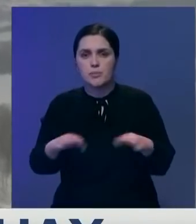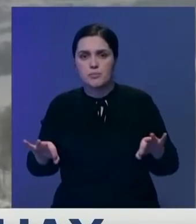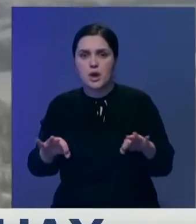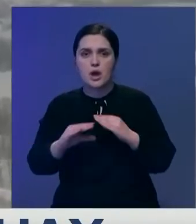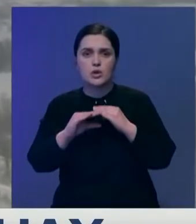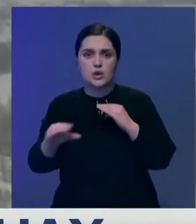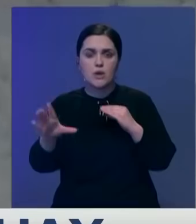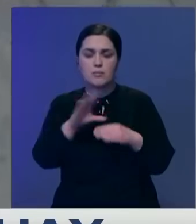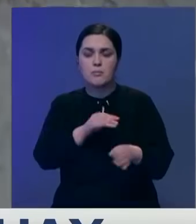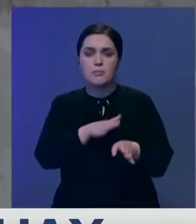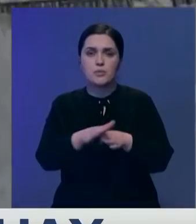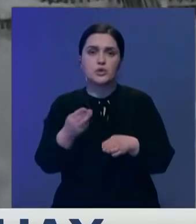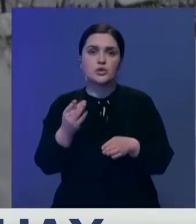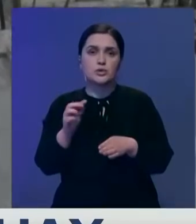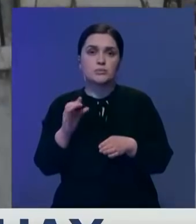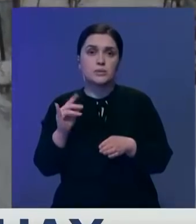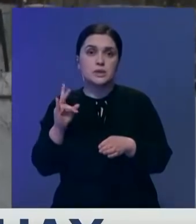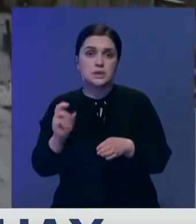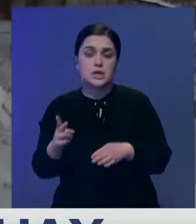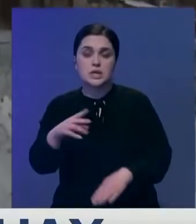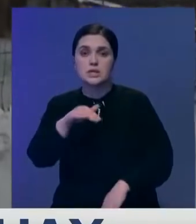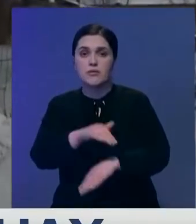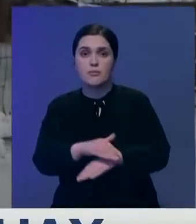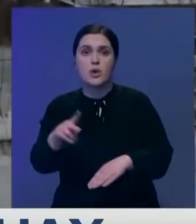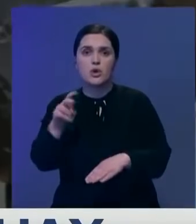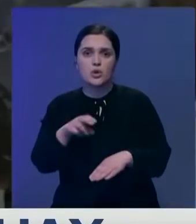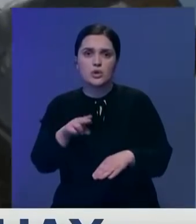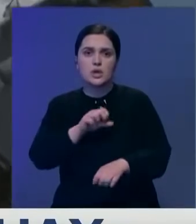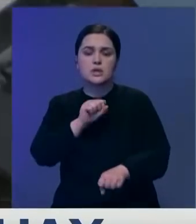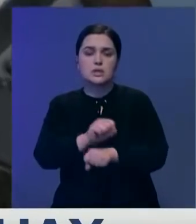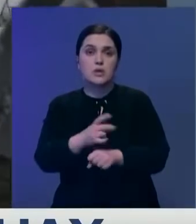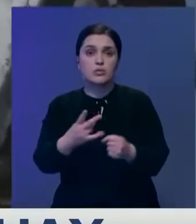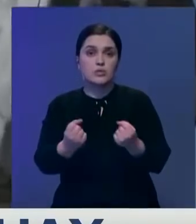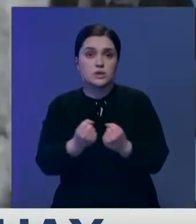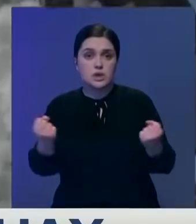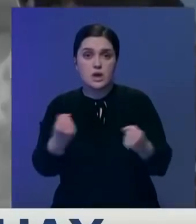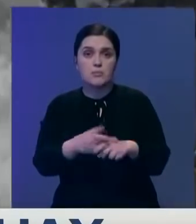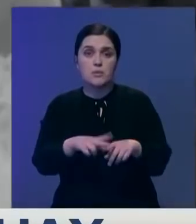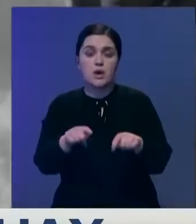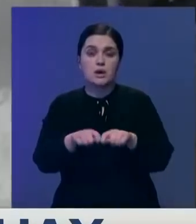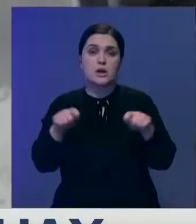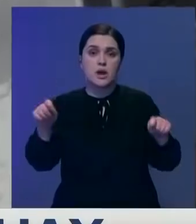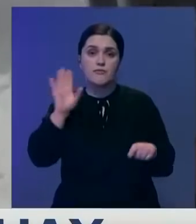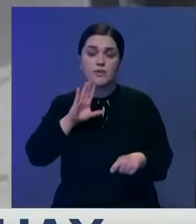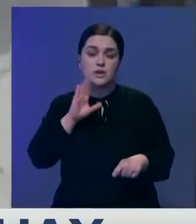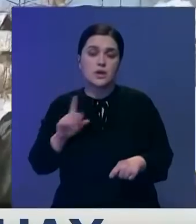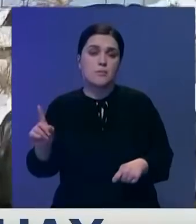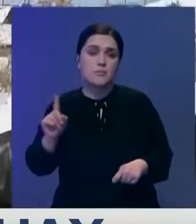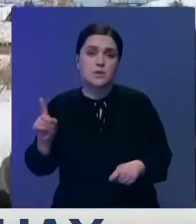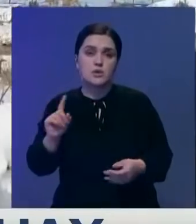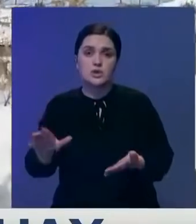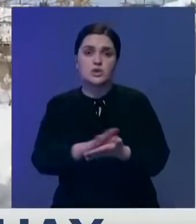всей площади Шульбинского водохранилища. Зафиксирован ледостав. В области развернуто больше 50 гидропостов. Расчистили больше